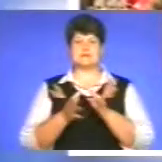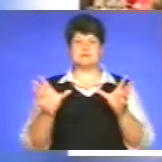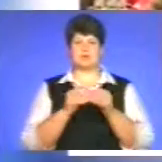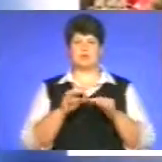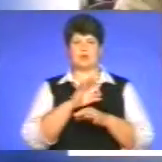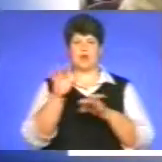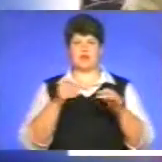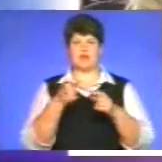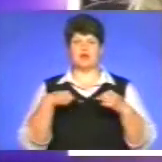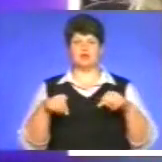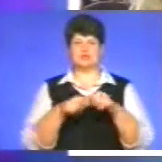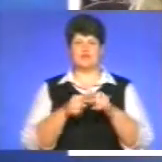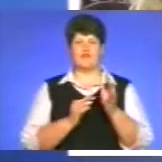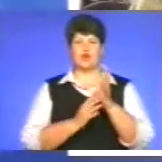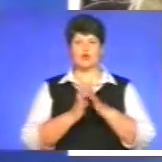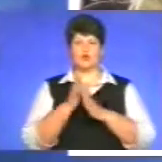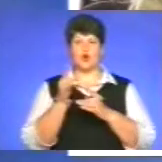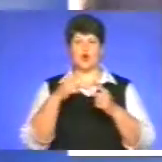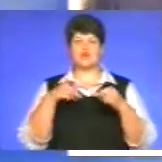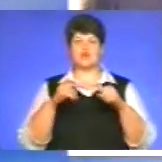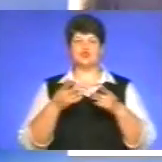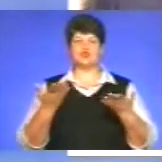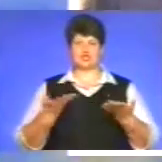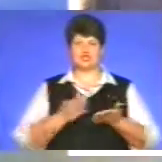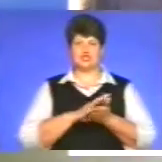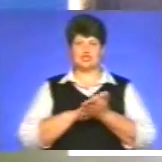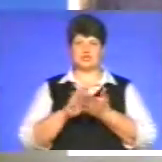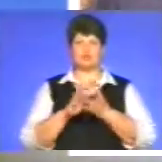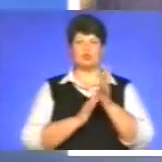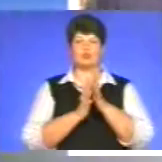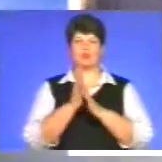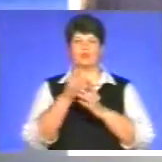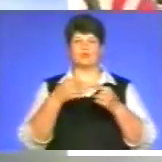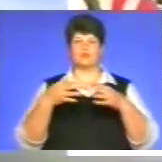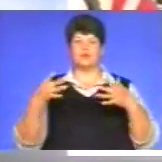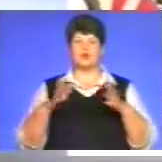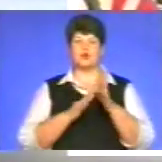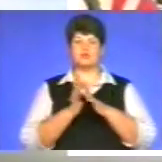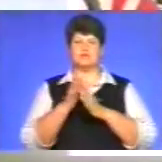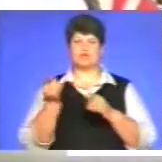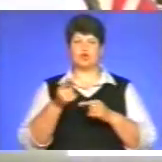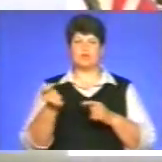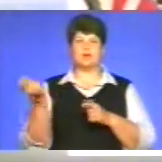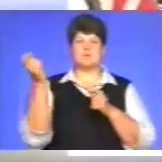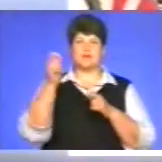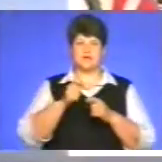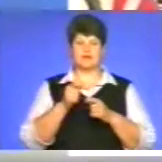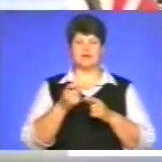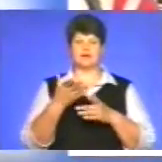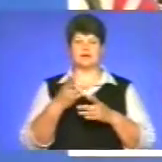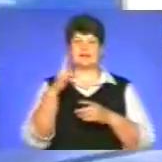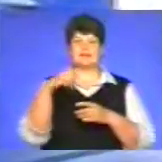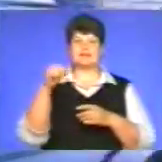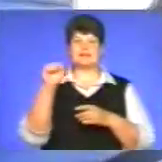галузі вирощування органічно-чистої продукції рослинництва та переробки молока на Тернопільщину прибула делегація фермерів з